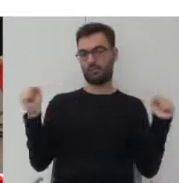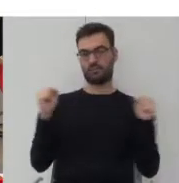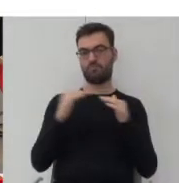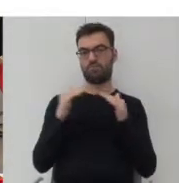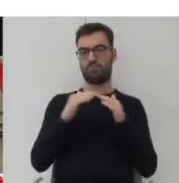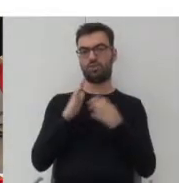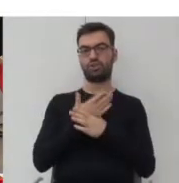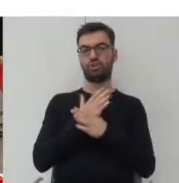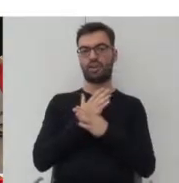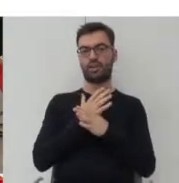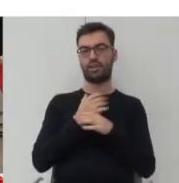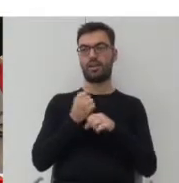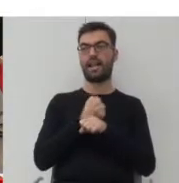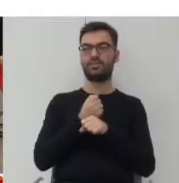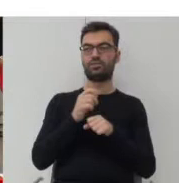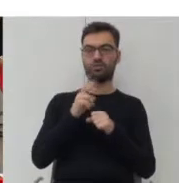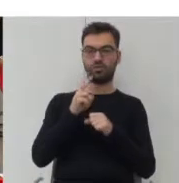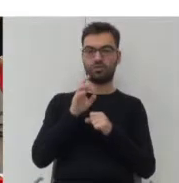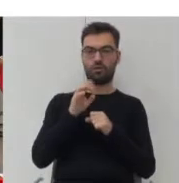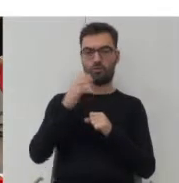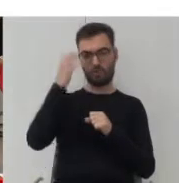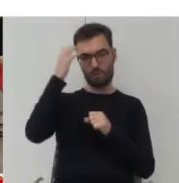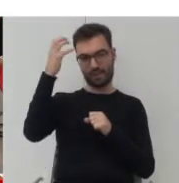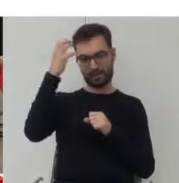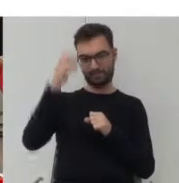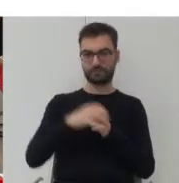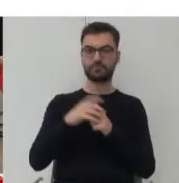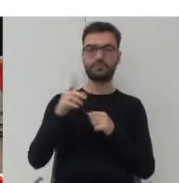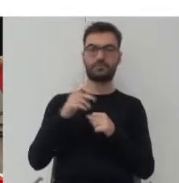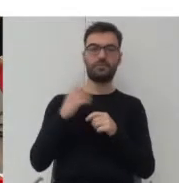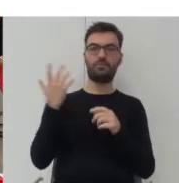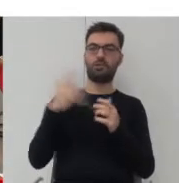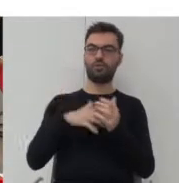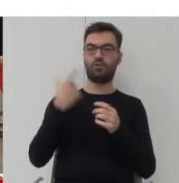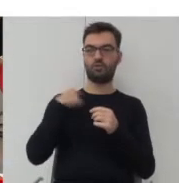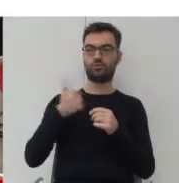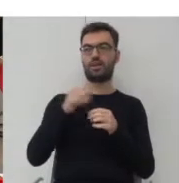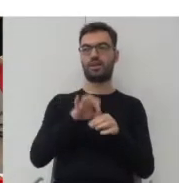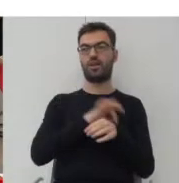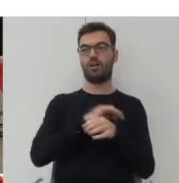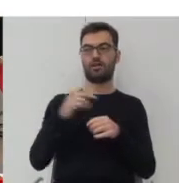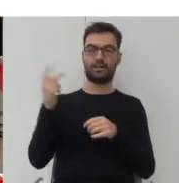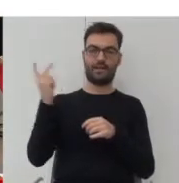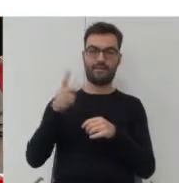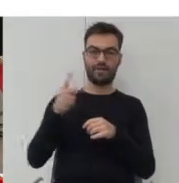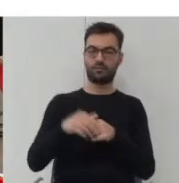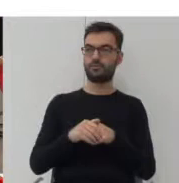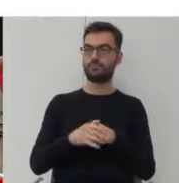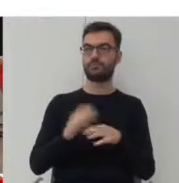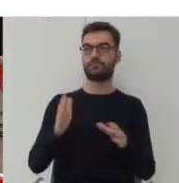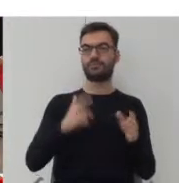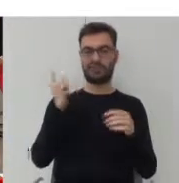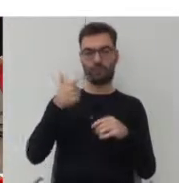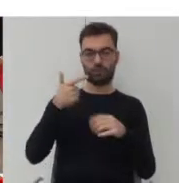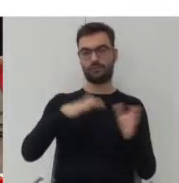do średniej gęstości Kopenhagi, która wynosi ponad 5 tysięcy osób na kilometr kwadratowy. No i teraz przejdźmy już do